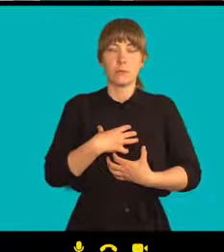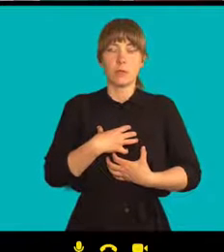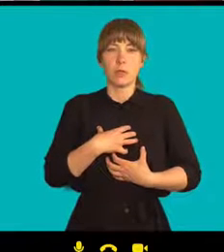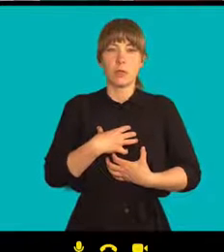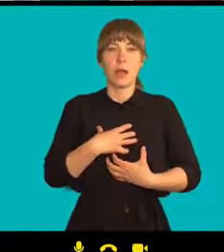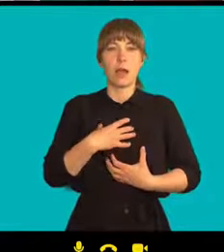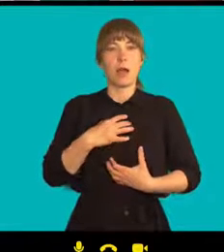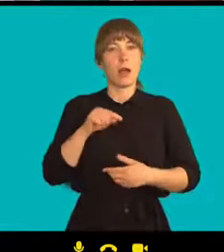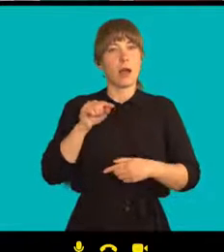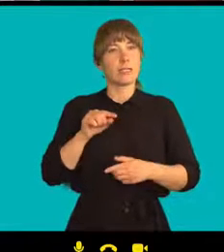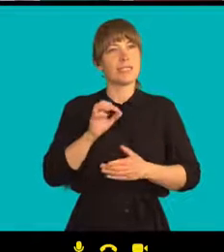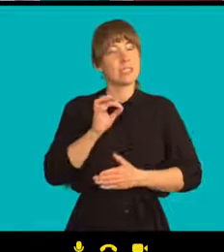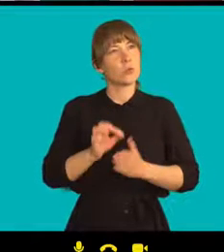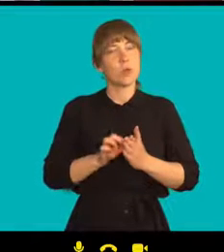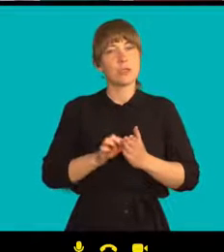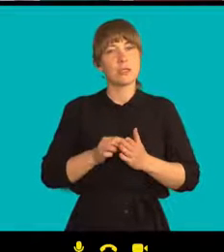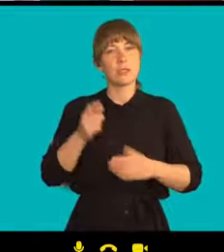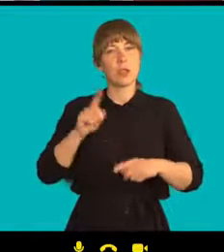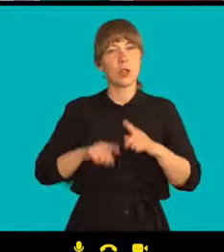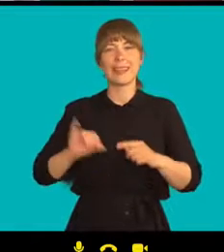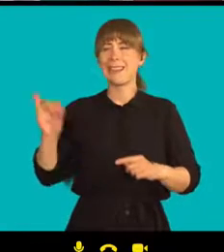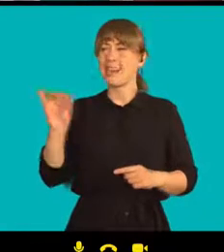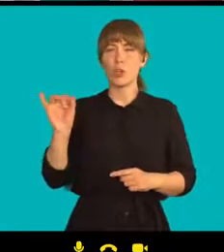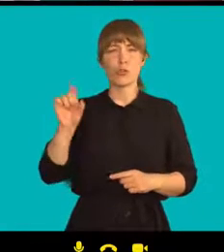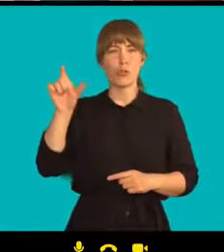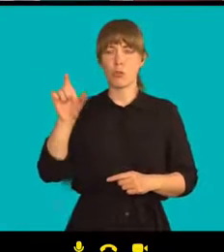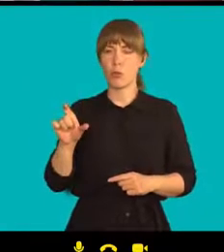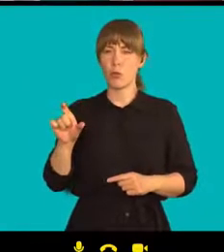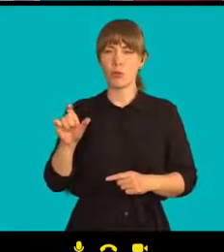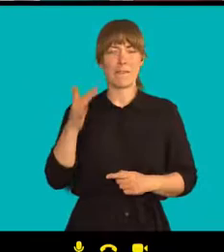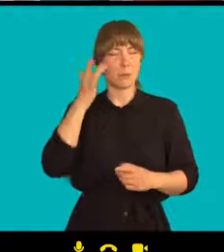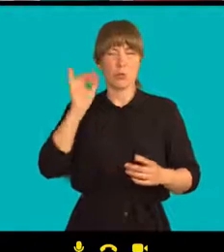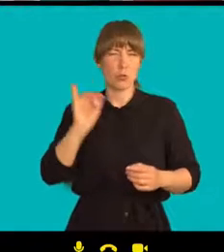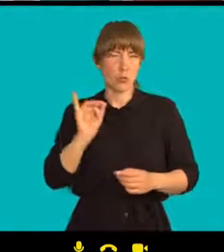A v tu chvíli zapomněl jsem, kdo to byl. Někdo něco řekl.